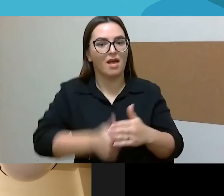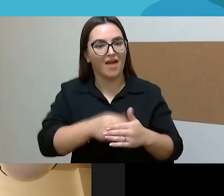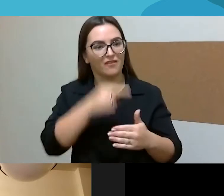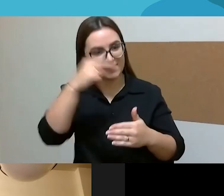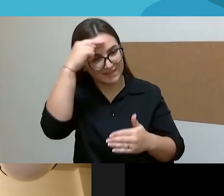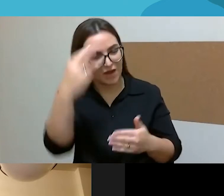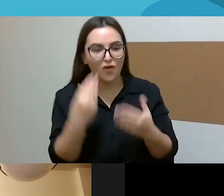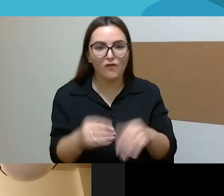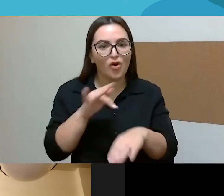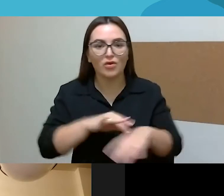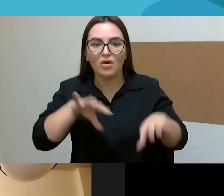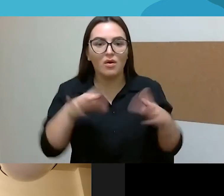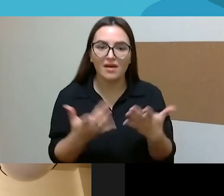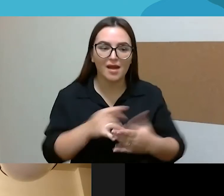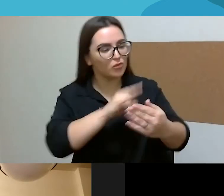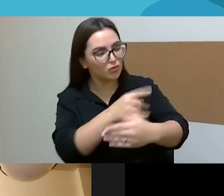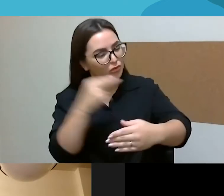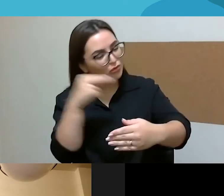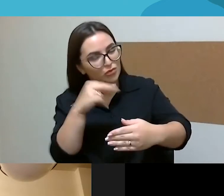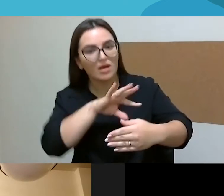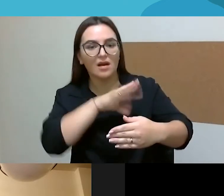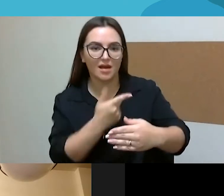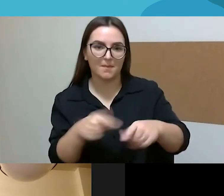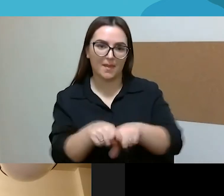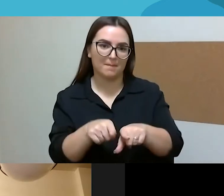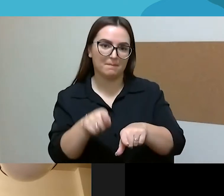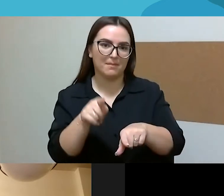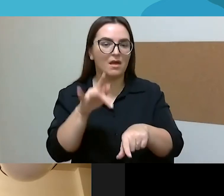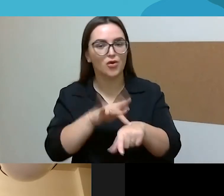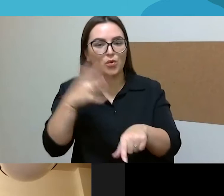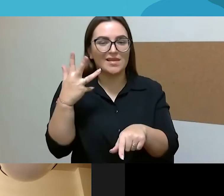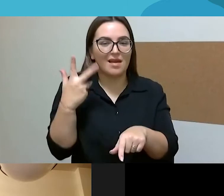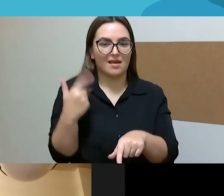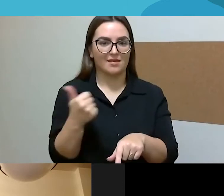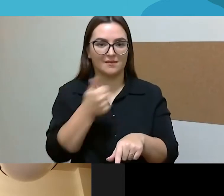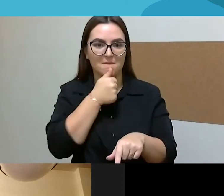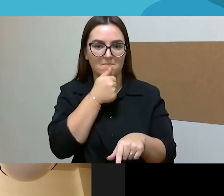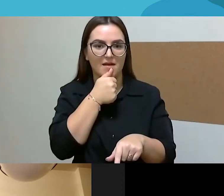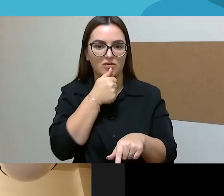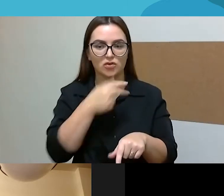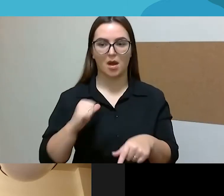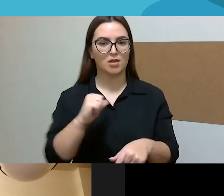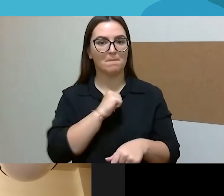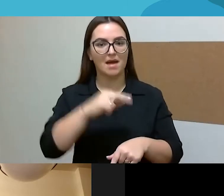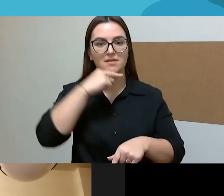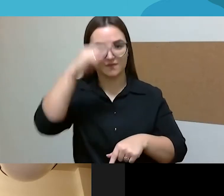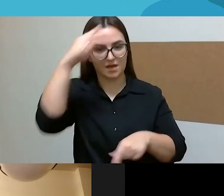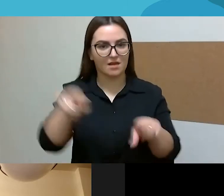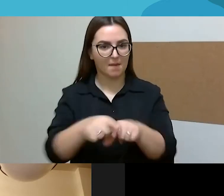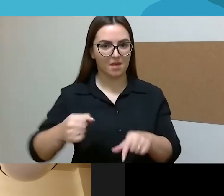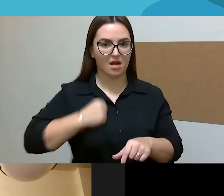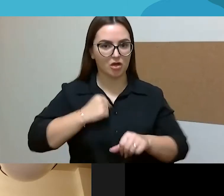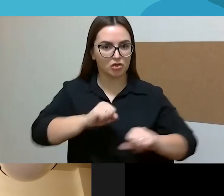nes vis tiek yra labai toks keistas jausmas, kai tu iš, sakysim, vyro gynėja, arba ten materialiaus tokio